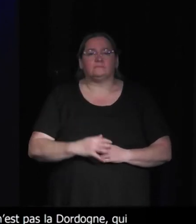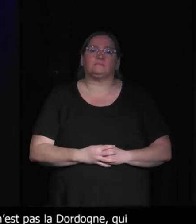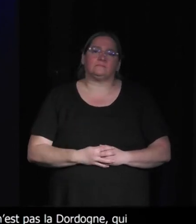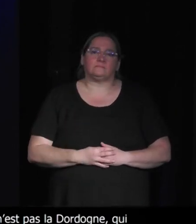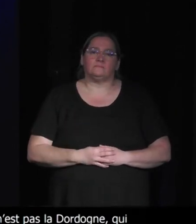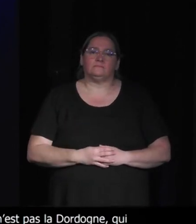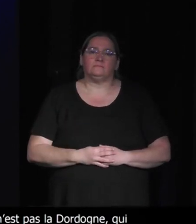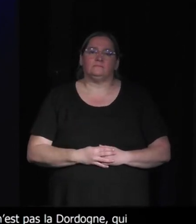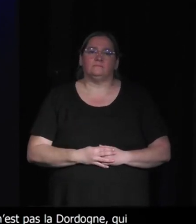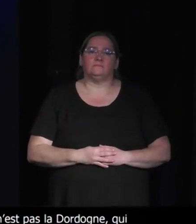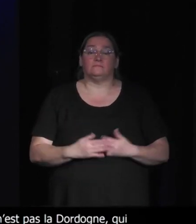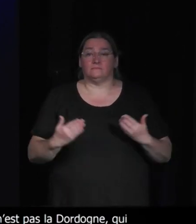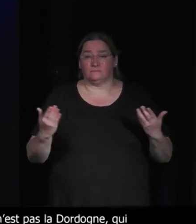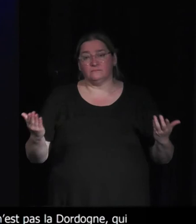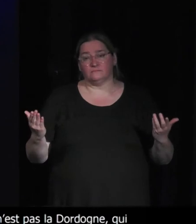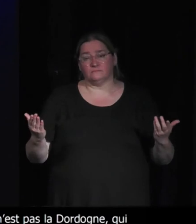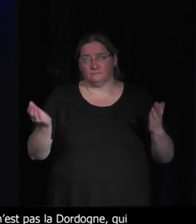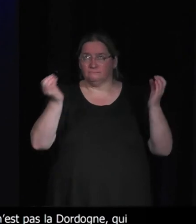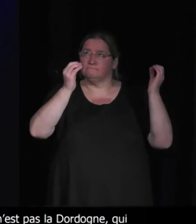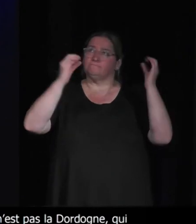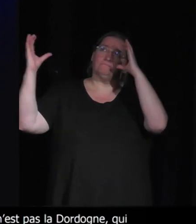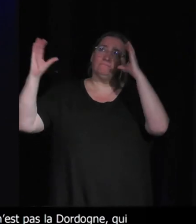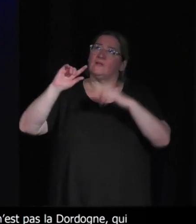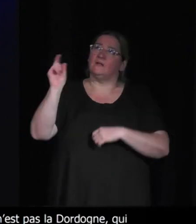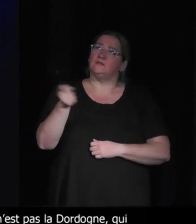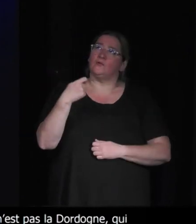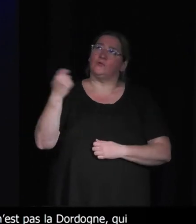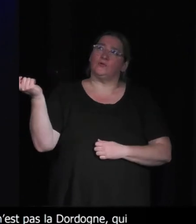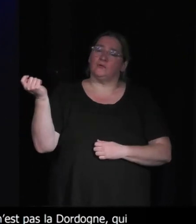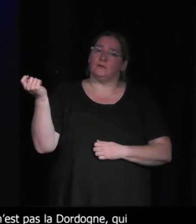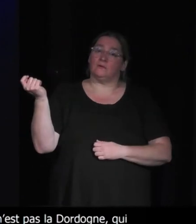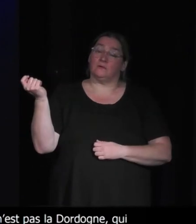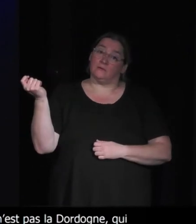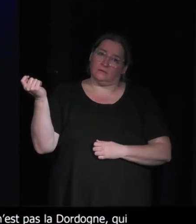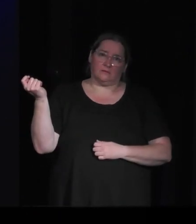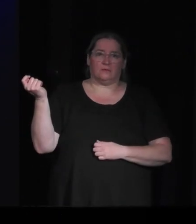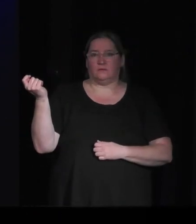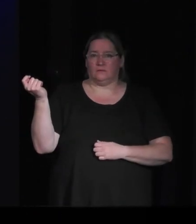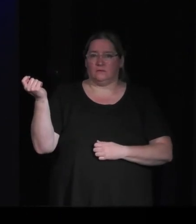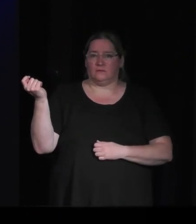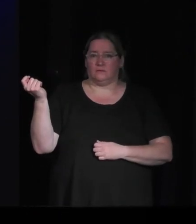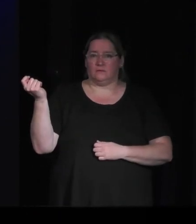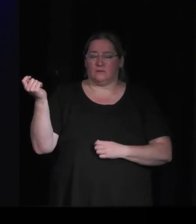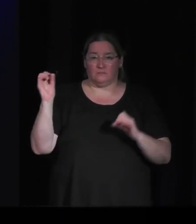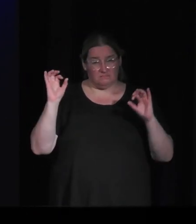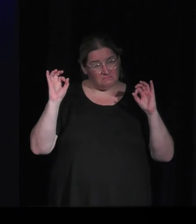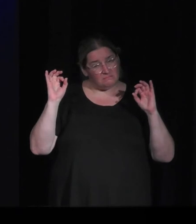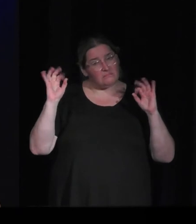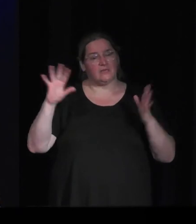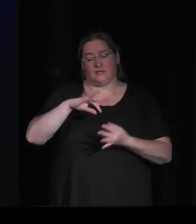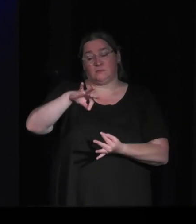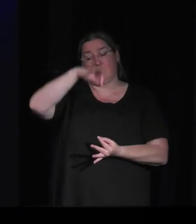vraiment aussi une idée de la nature mais qui est, comment dire, radicalement spirituelle.'est-à que chaque brin d'herbe,